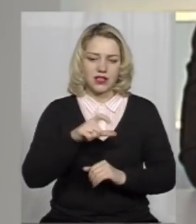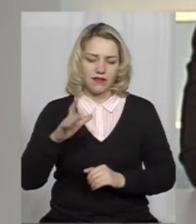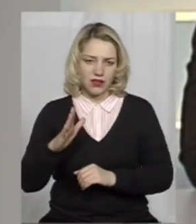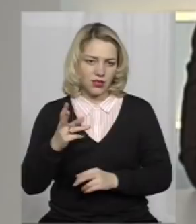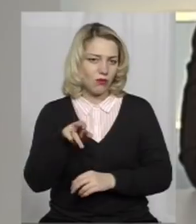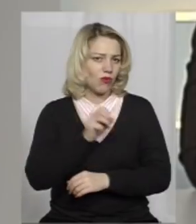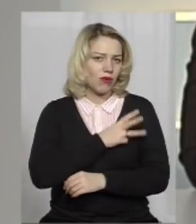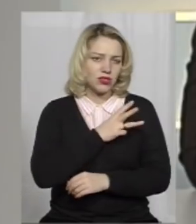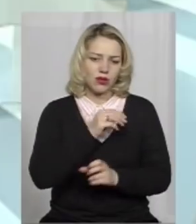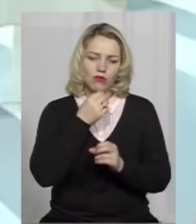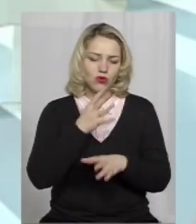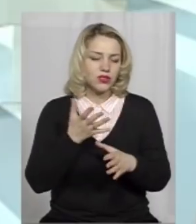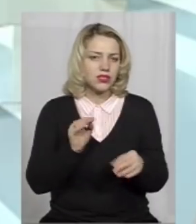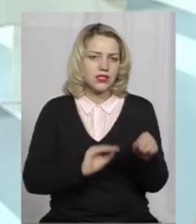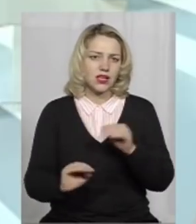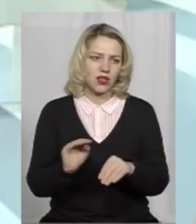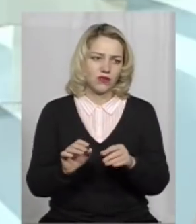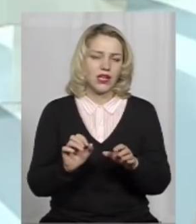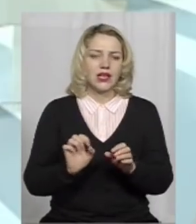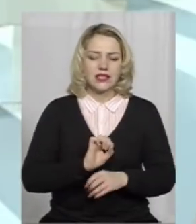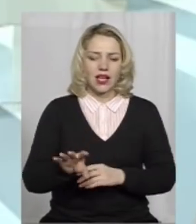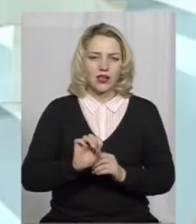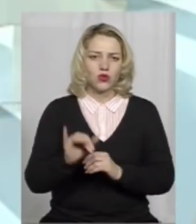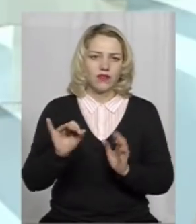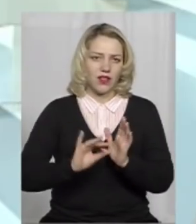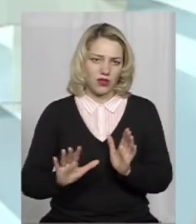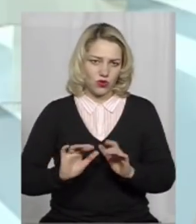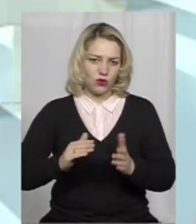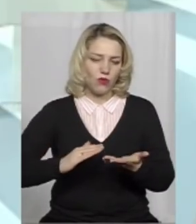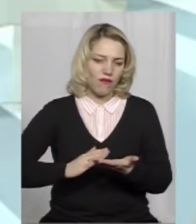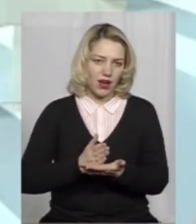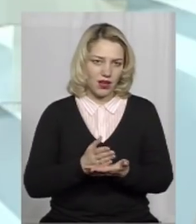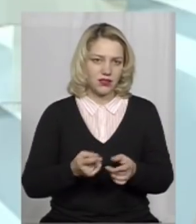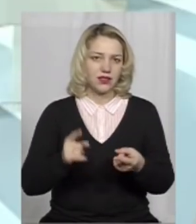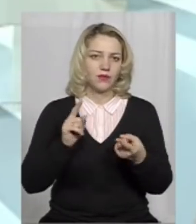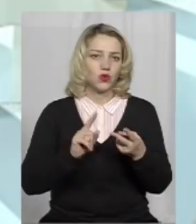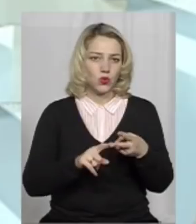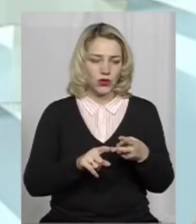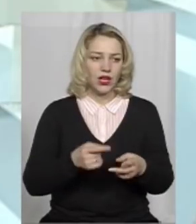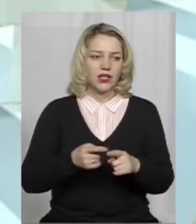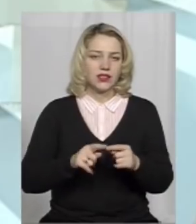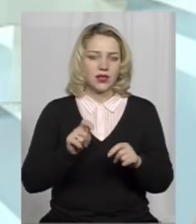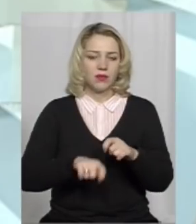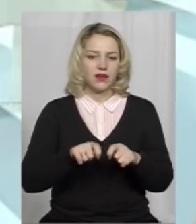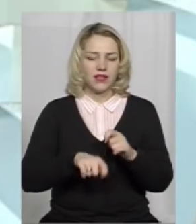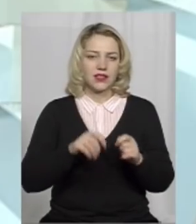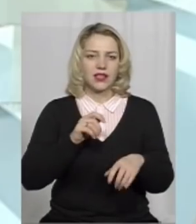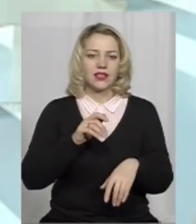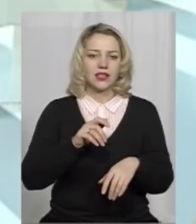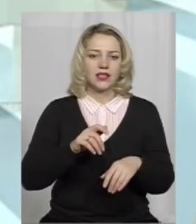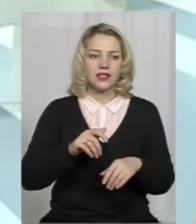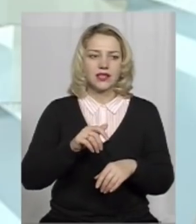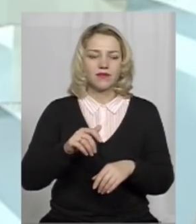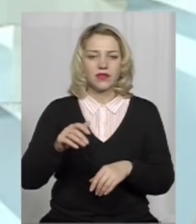складові, будуть закинуті в електронному варіанті. Друге, це перевірка експертами